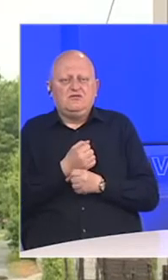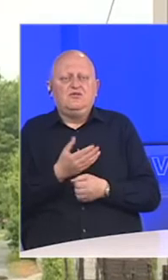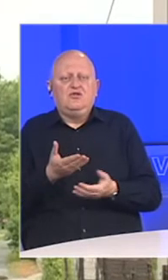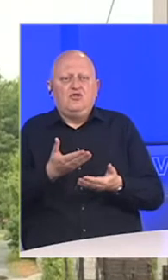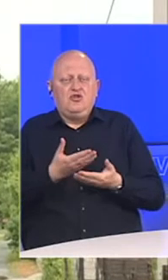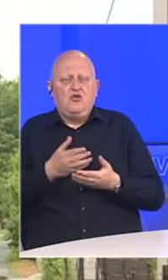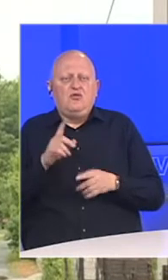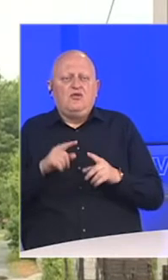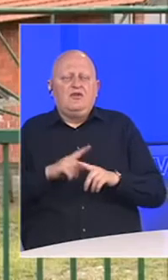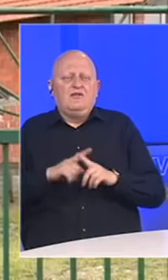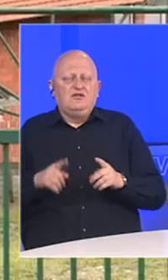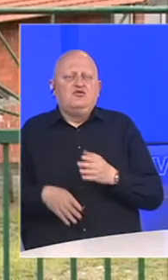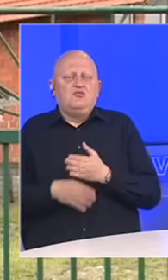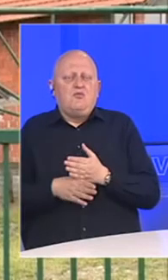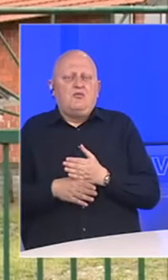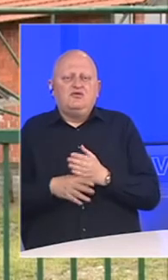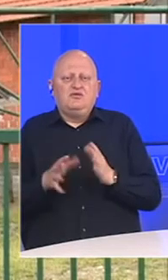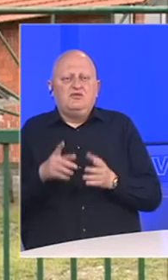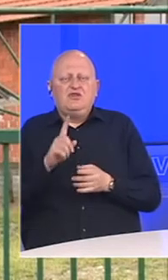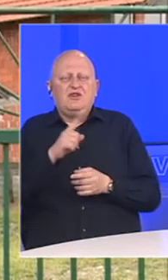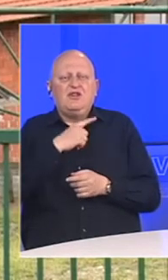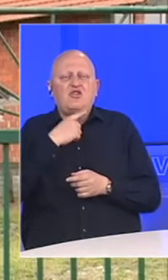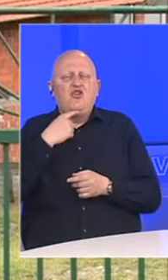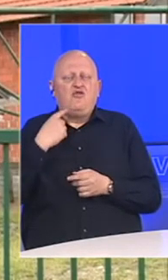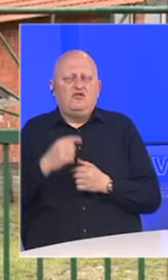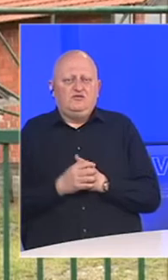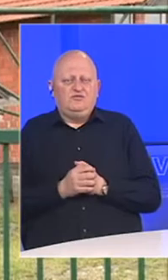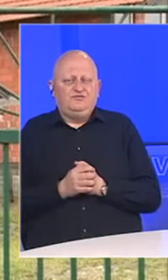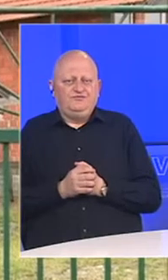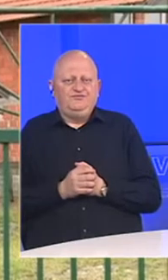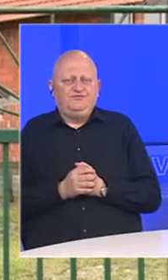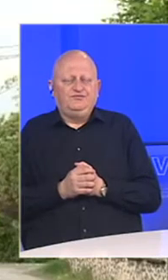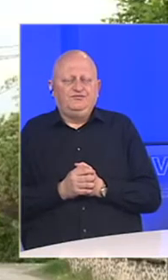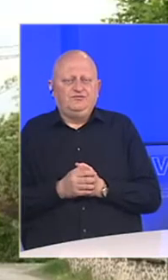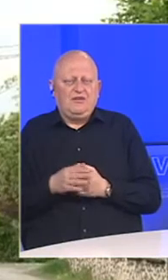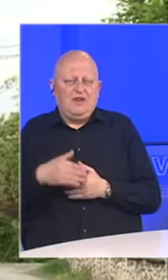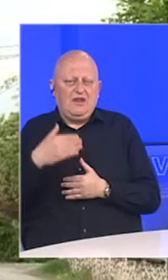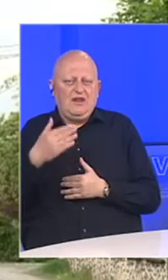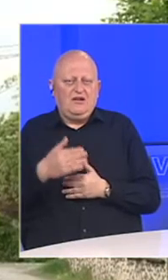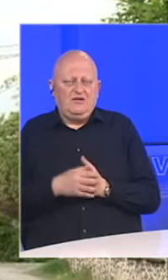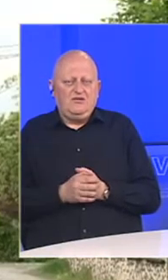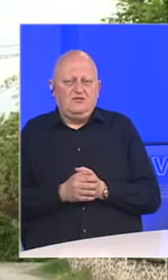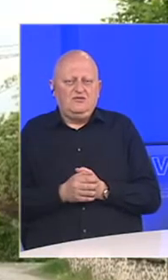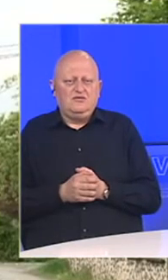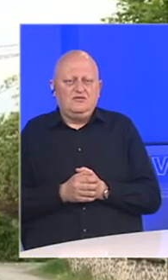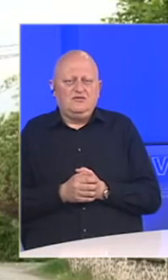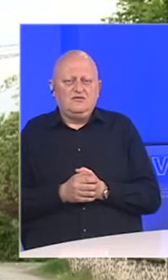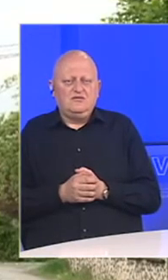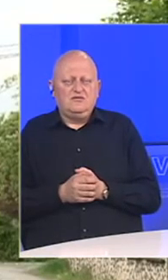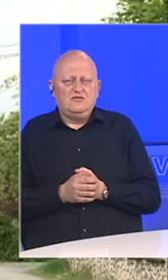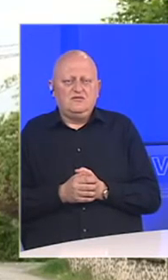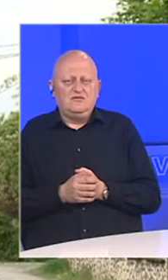dobili određenu vrstu pomoći. Međutim, to je nedovoljno. Također, da smo